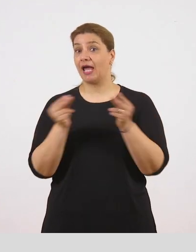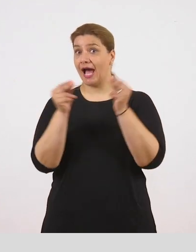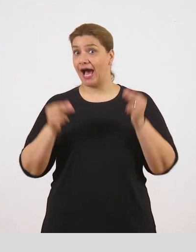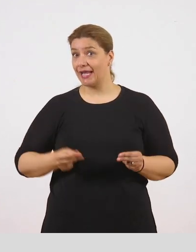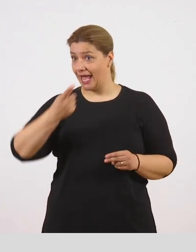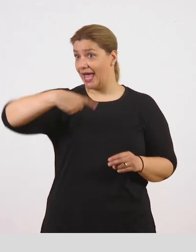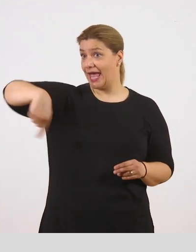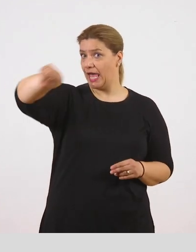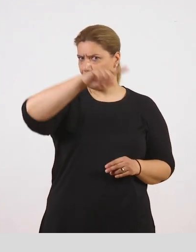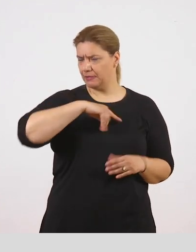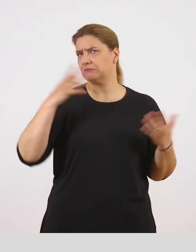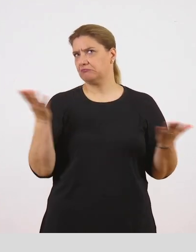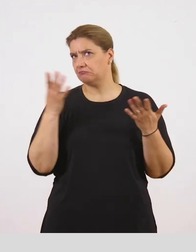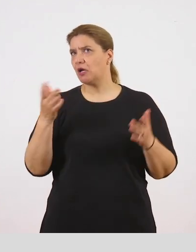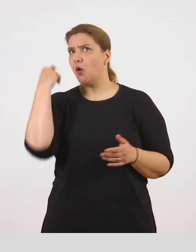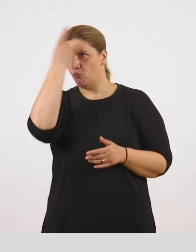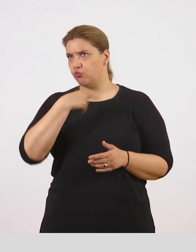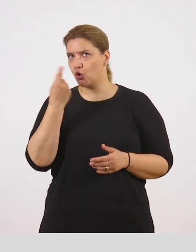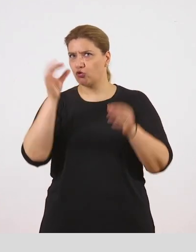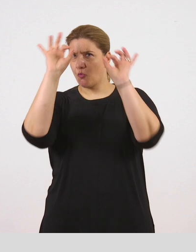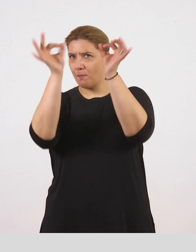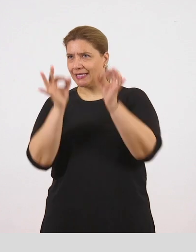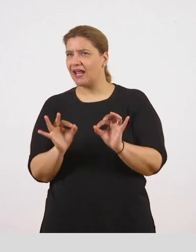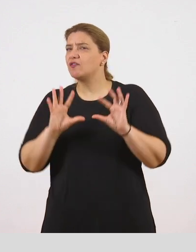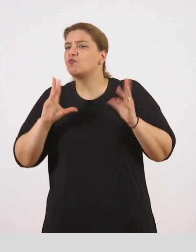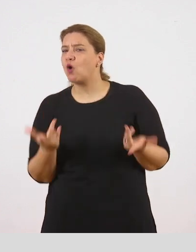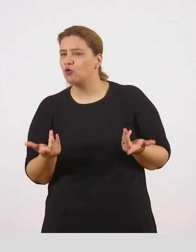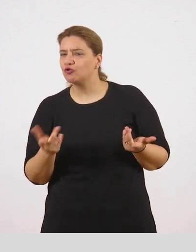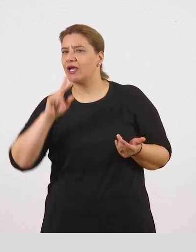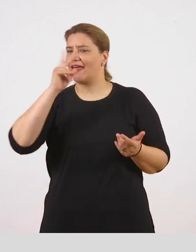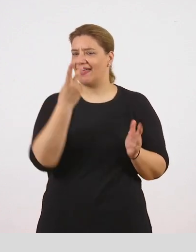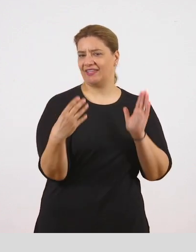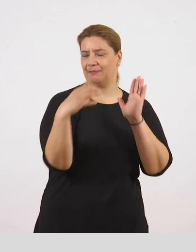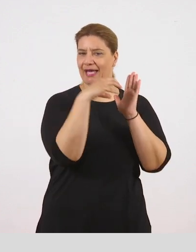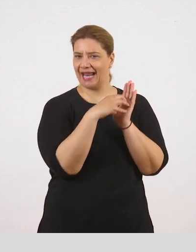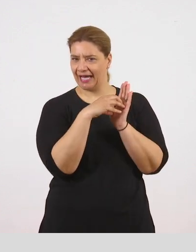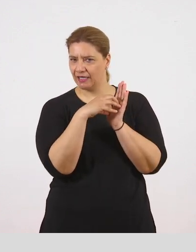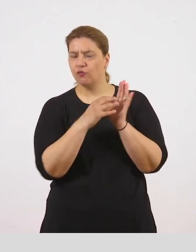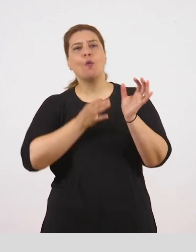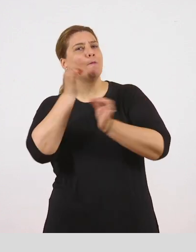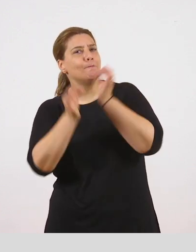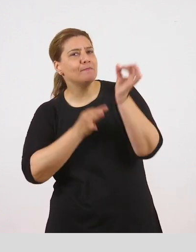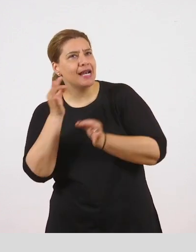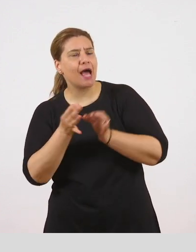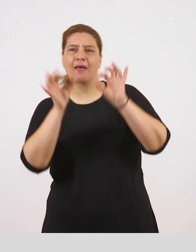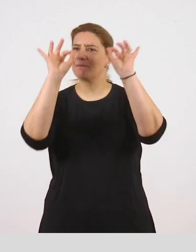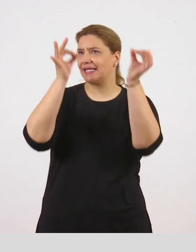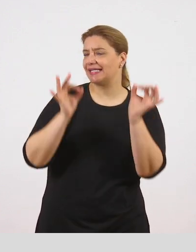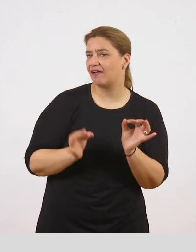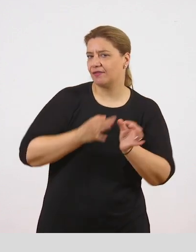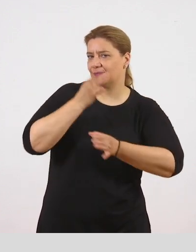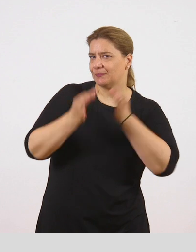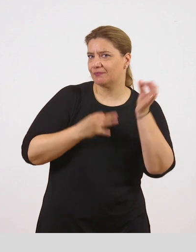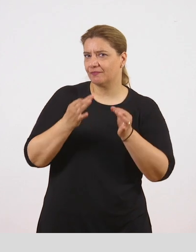εμείς περιγράφουμε ένα πρόσωπο, μπορούμε να συνεχίσουμε στη δεύτερη παράγραφο, να μιλήσουμε, να περιγράψουμε